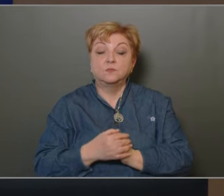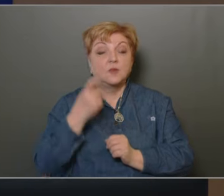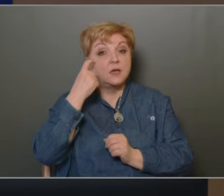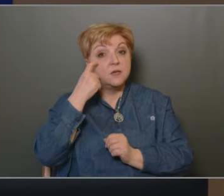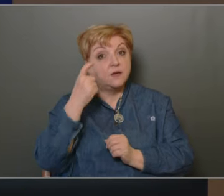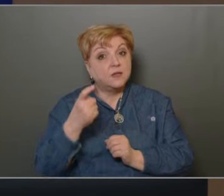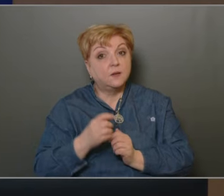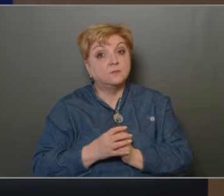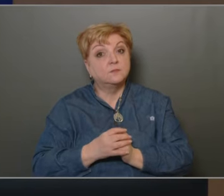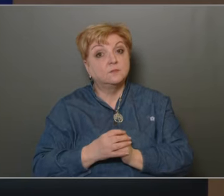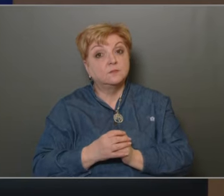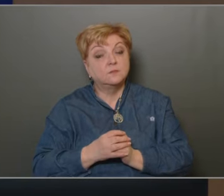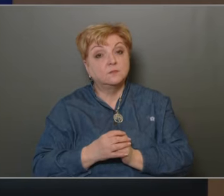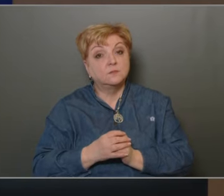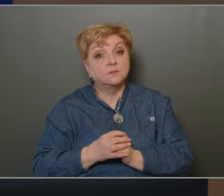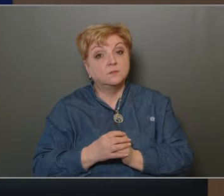Észrevétel van-e?